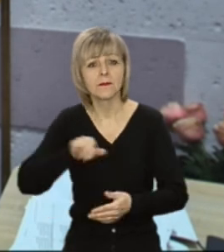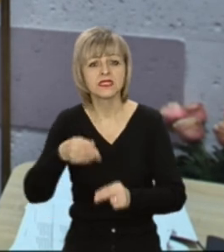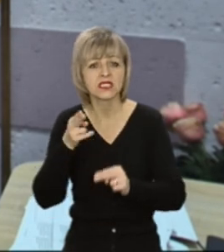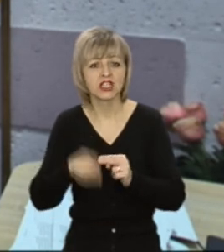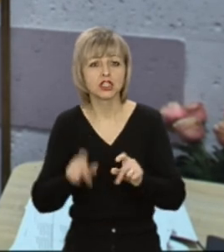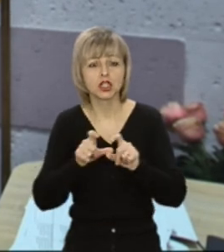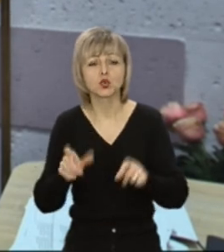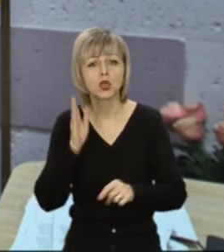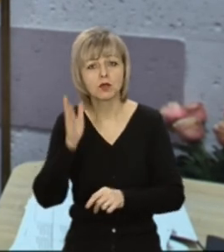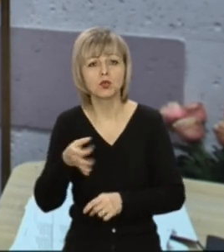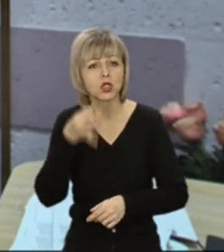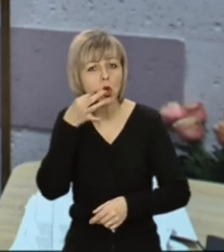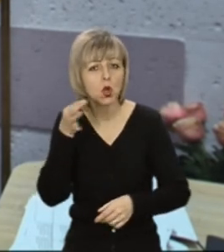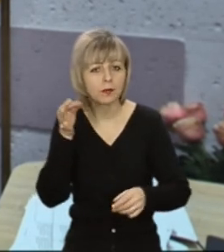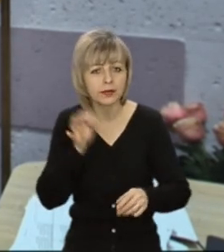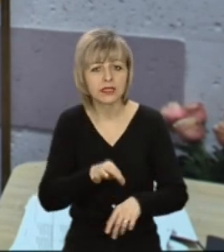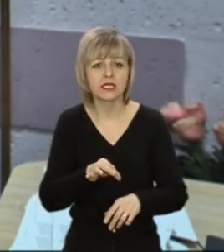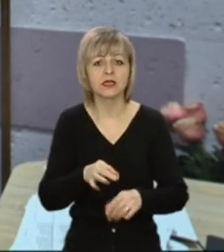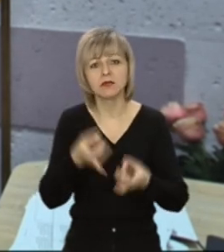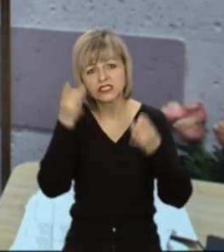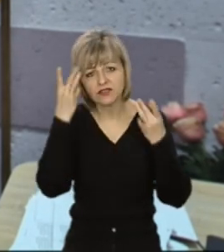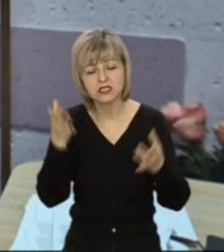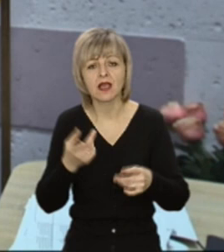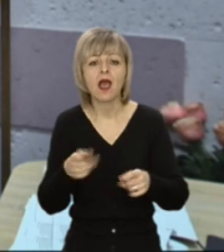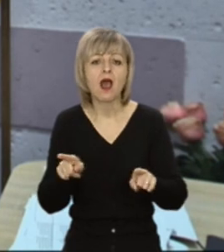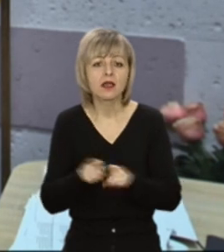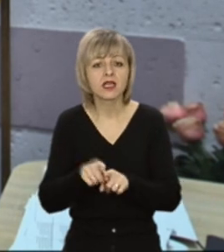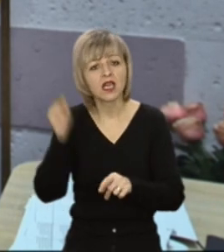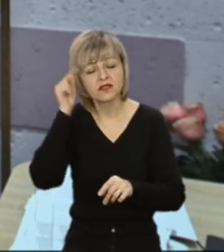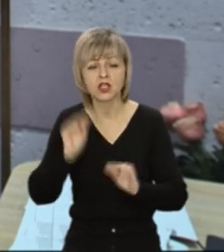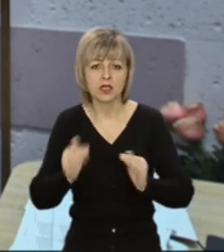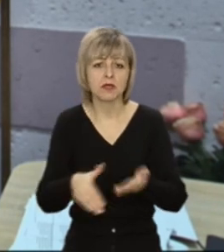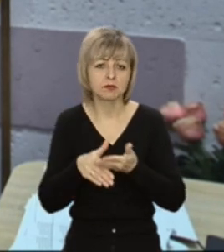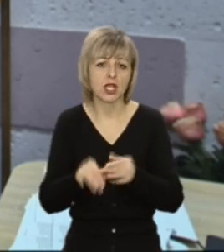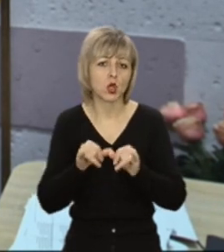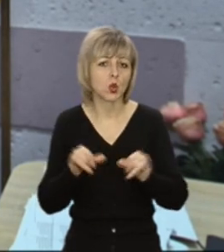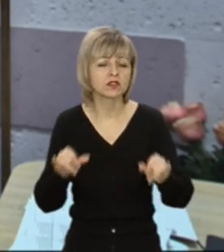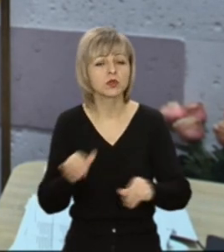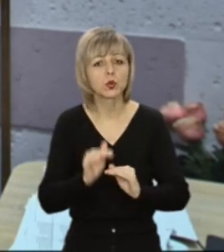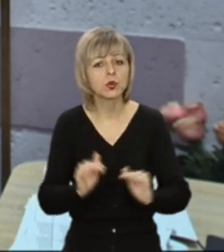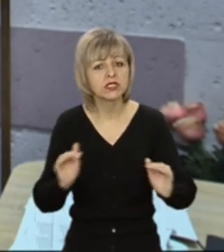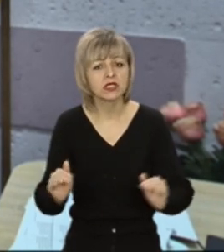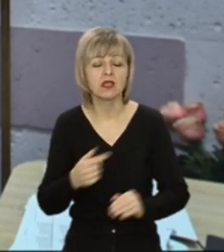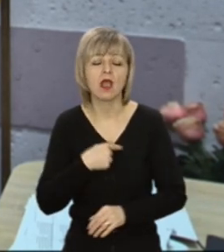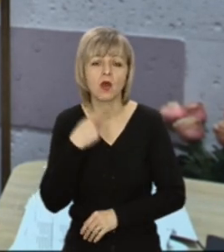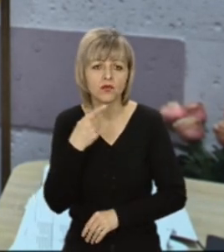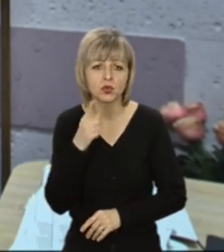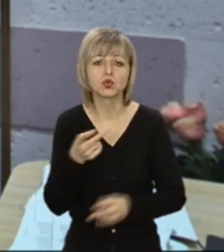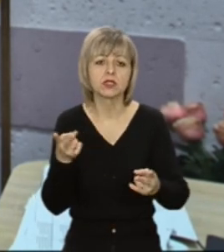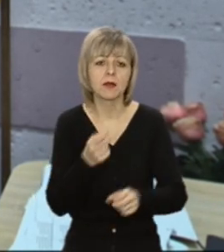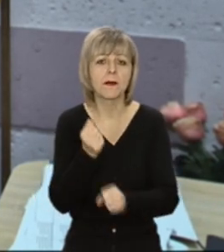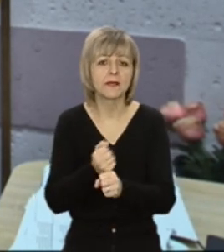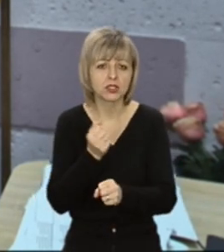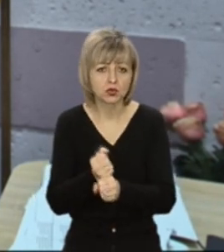І тут дистанційне навчання менш сприяє такому розвитку дітей. Тому я ще раз наголошую на тому, що потрібно